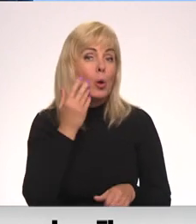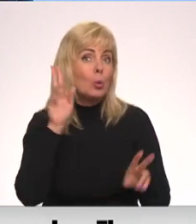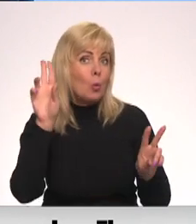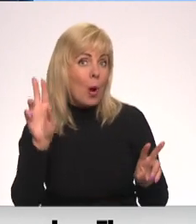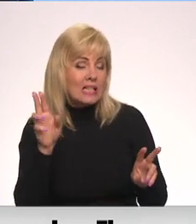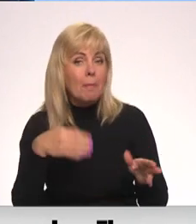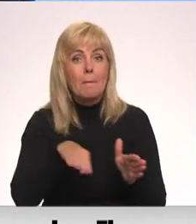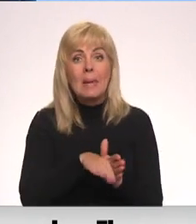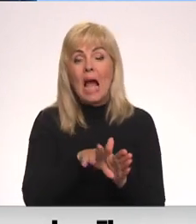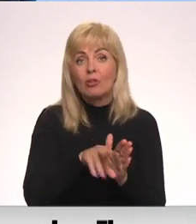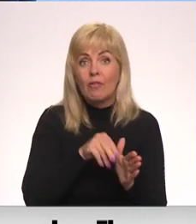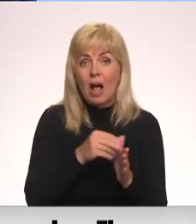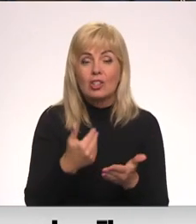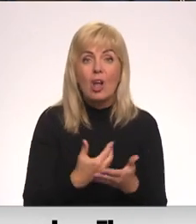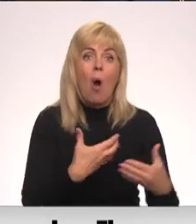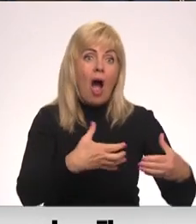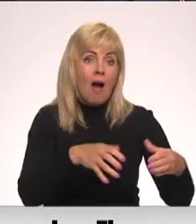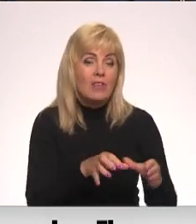startētu vēlēšanās jaunajai afienībai vēl nav dodas.